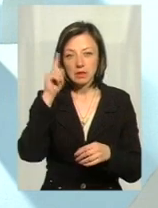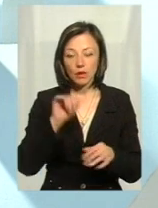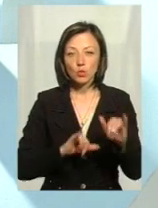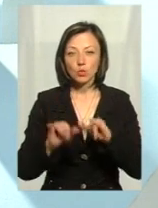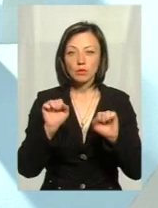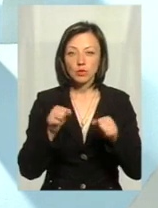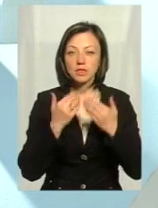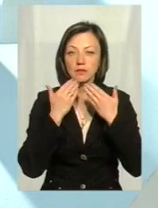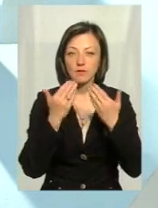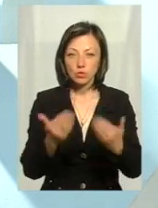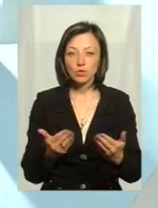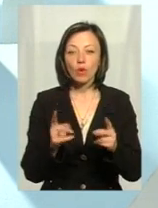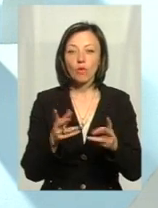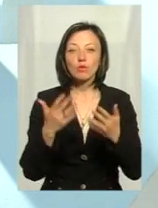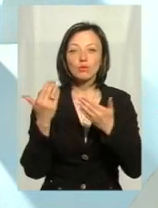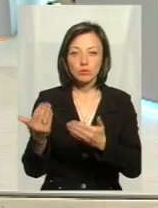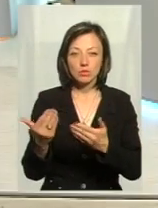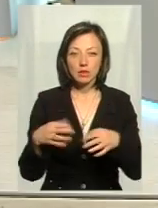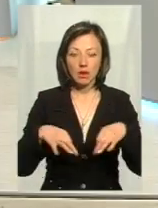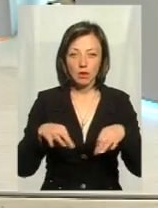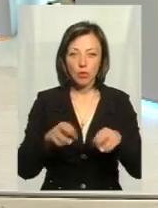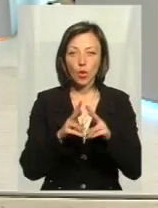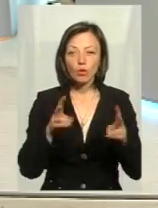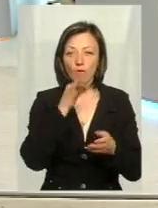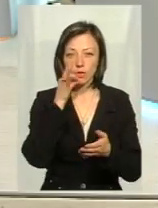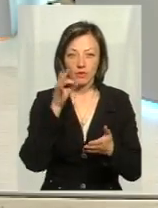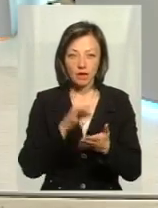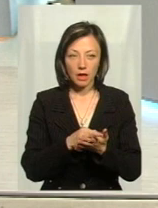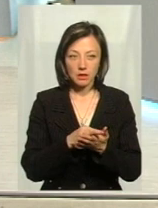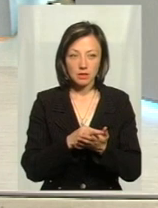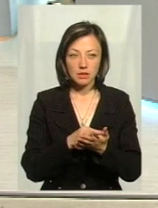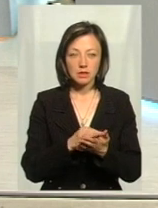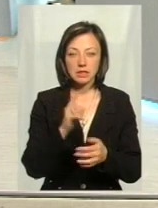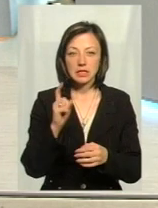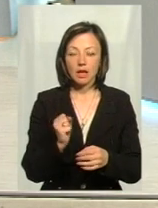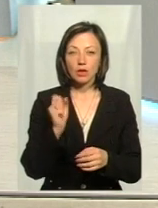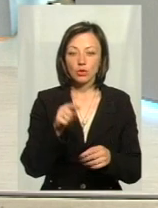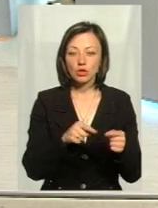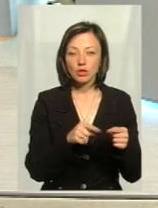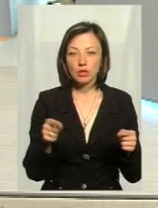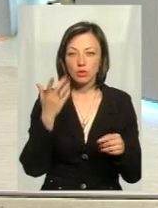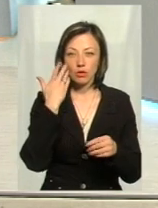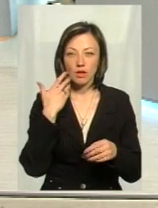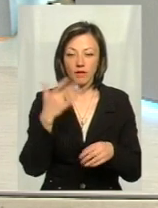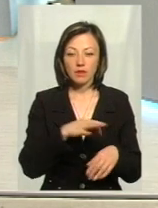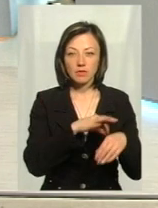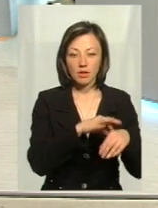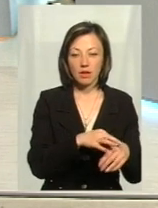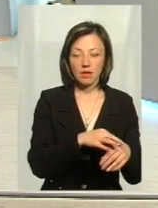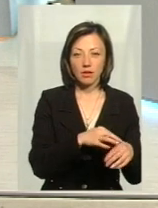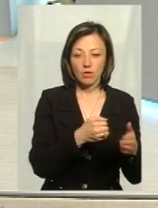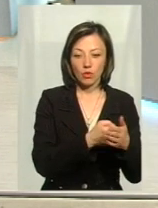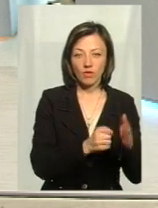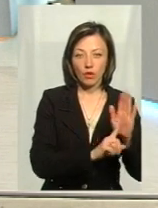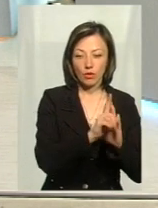звернутися, кому чітко належить транспорт. Застраховую. Хто несе відповідальність за той час, коли вас доставляють від точки А в точку